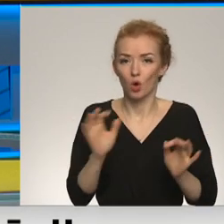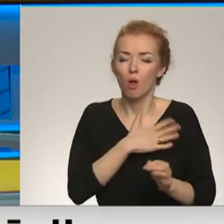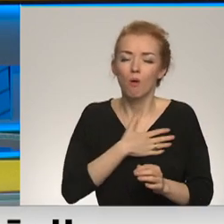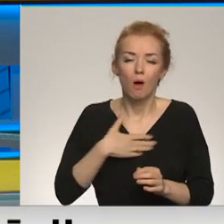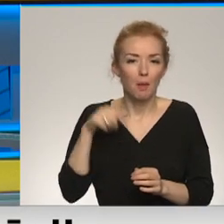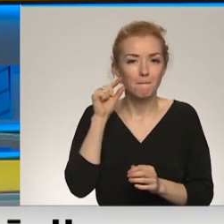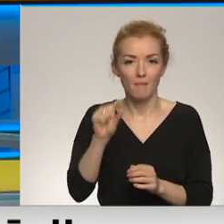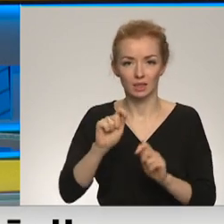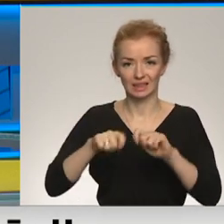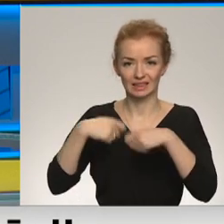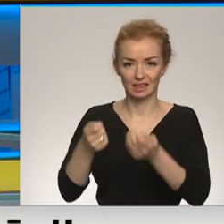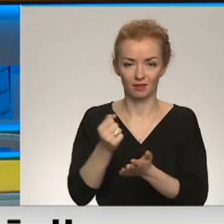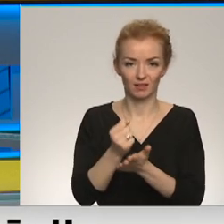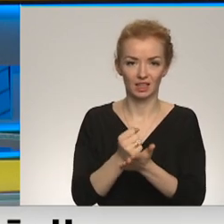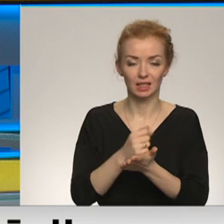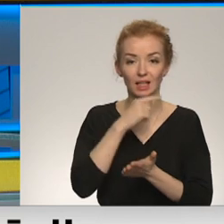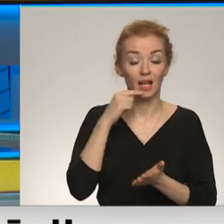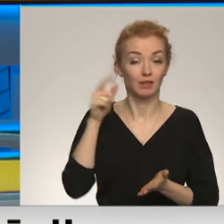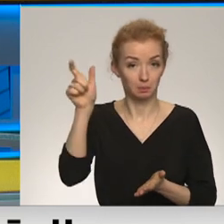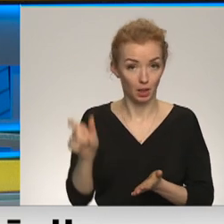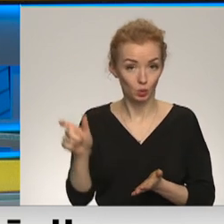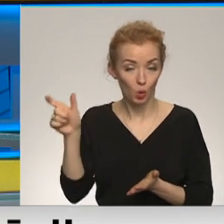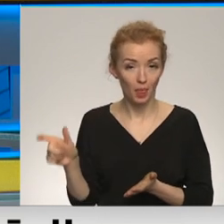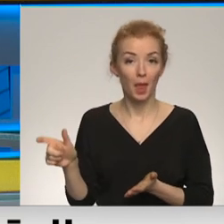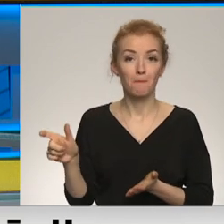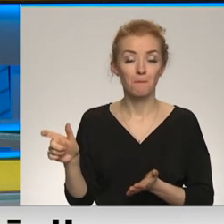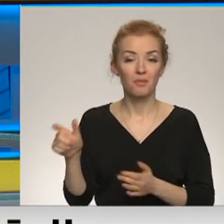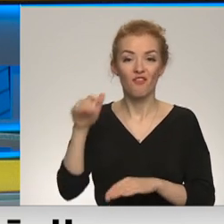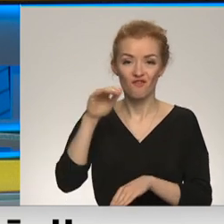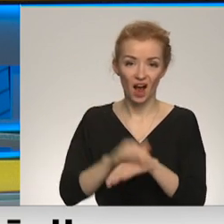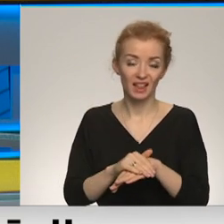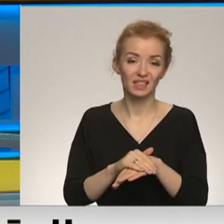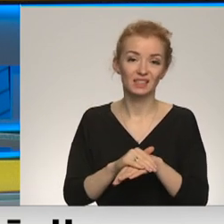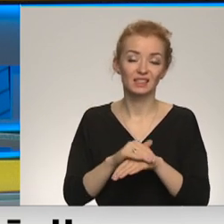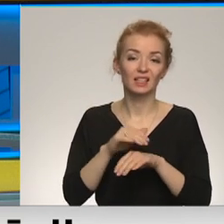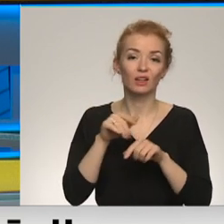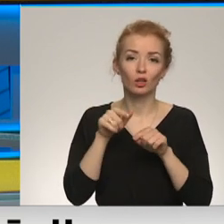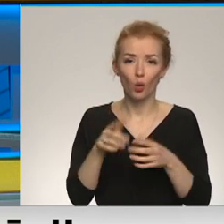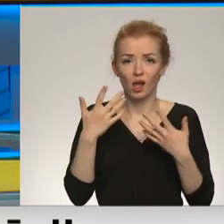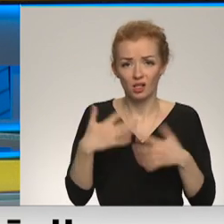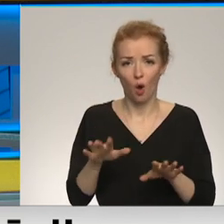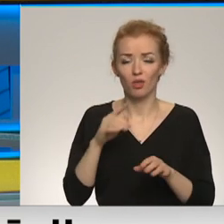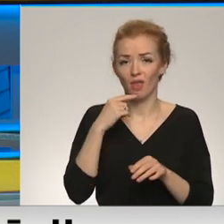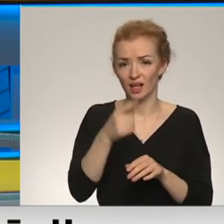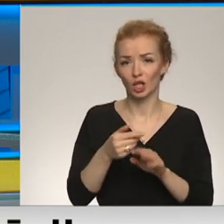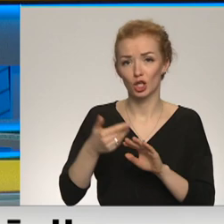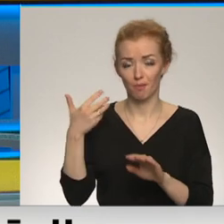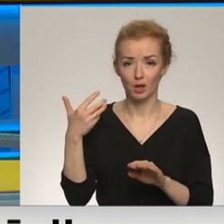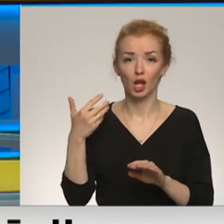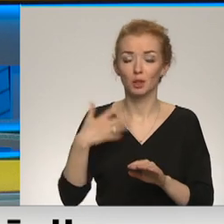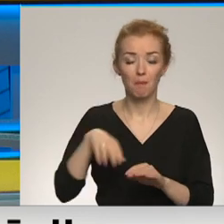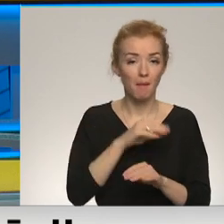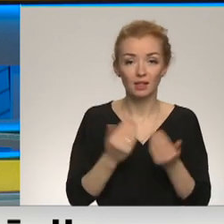vīzes izsniegts Krievijas pilsoņiem. Manuprāt, pēc būtības tas ir tas, ka Rinkeviča kungs jau teica, ka mēs tagad neizsniegsim